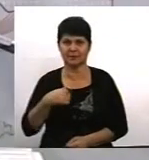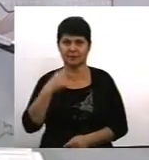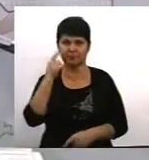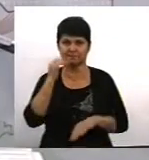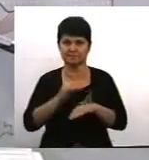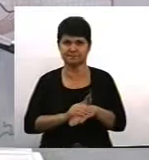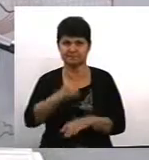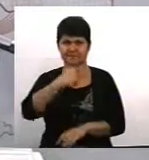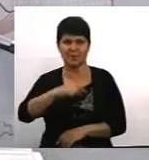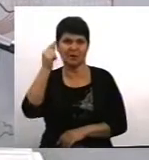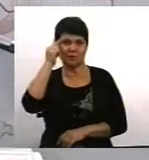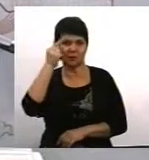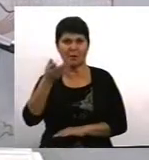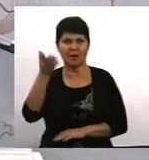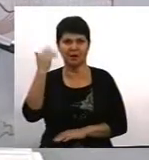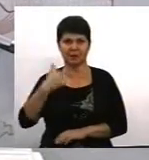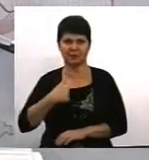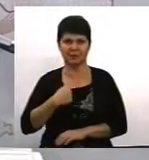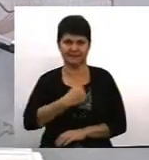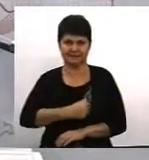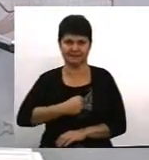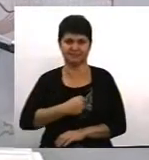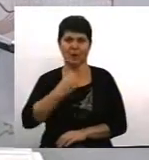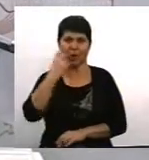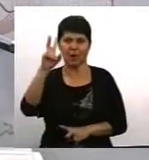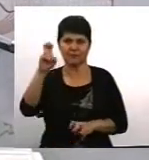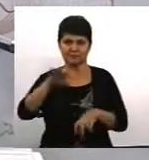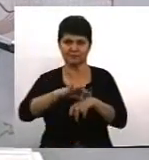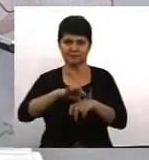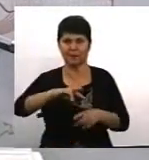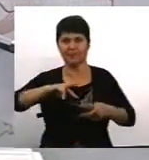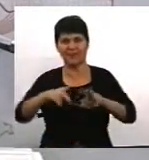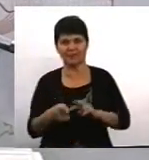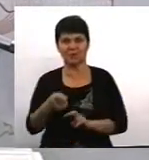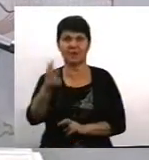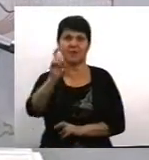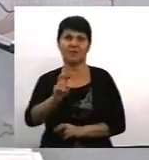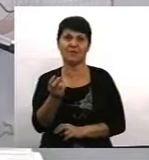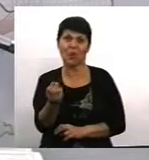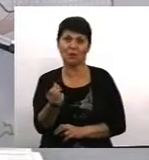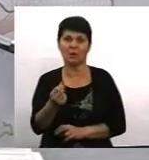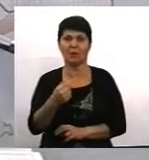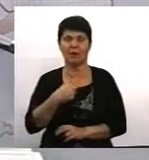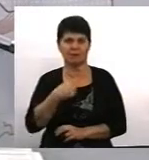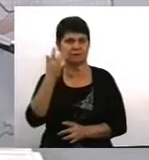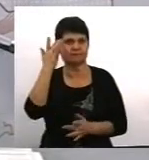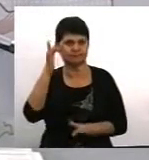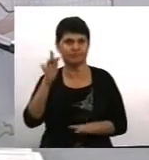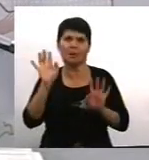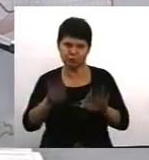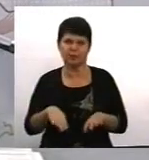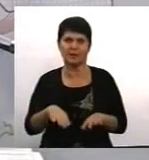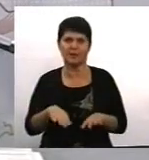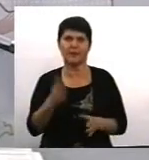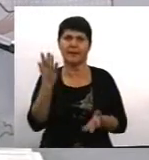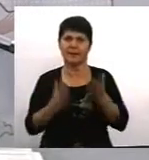думці, що раніше мене дуже дратувало, коли тему насильства переводили в гроші. Але раптом я зрозуміла, що нехай, якщо